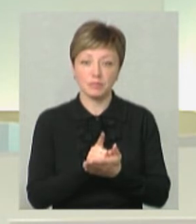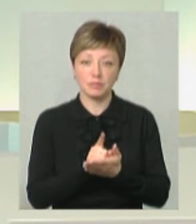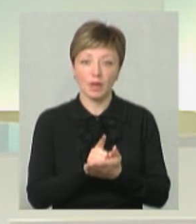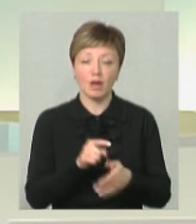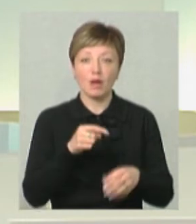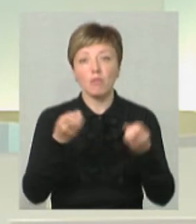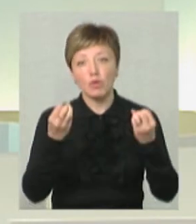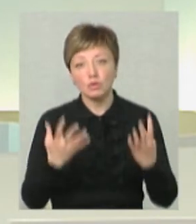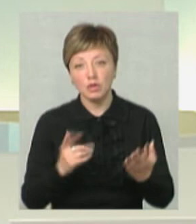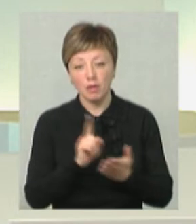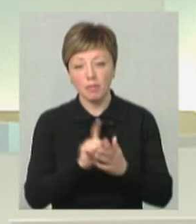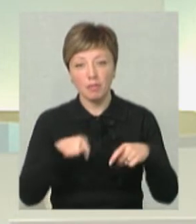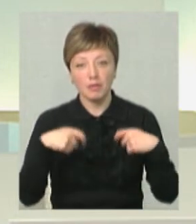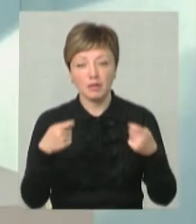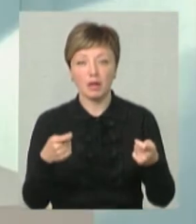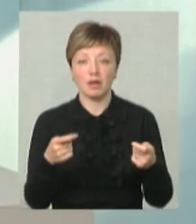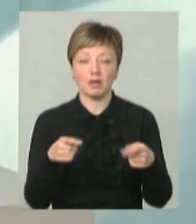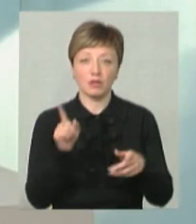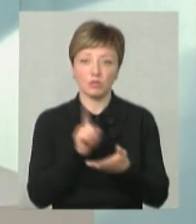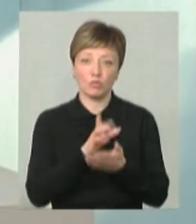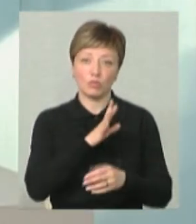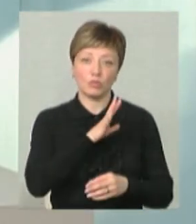і простота достає, якась лапідарність така.